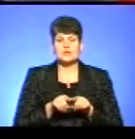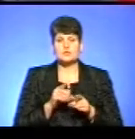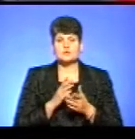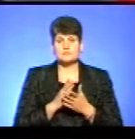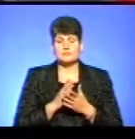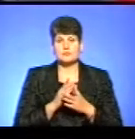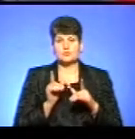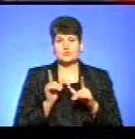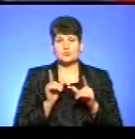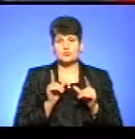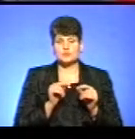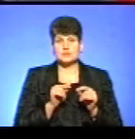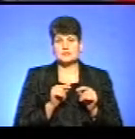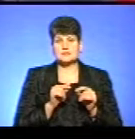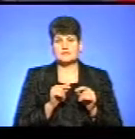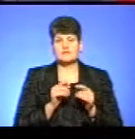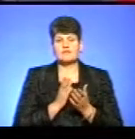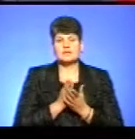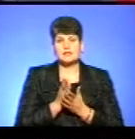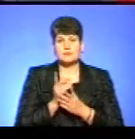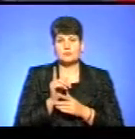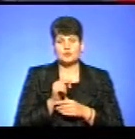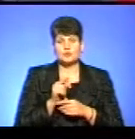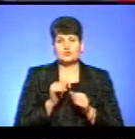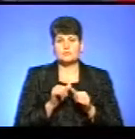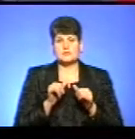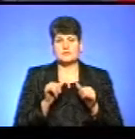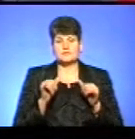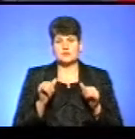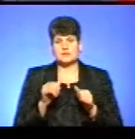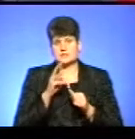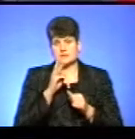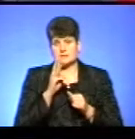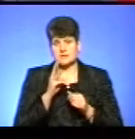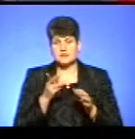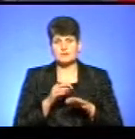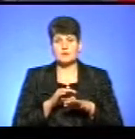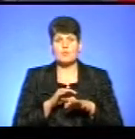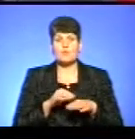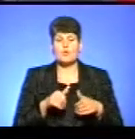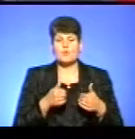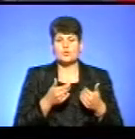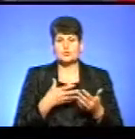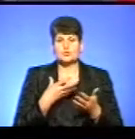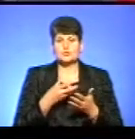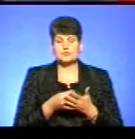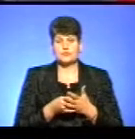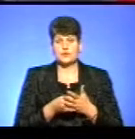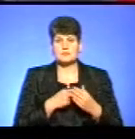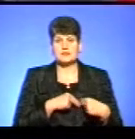рухатися в напрямку того, щоб підвищувати ці зарплатні, які вони пропонують своїм